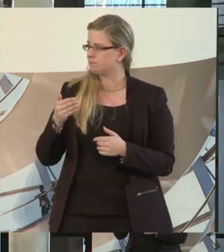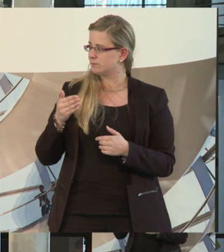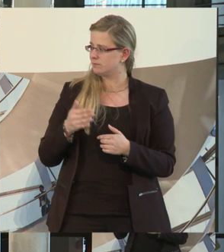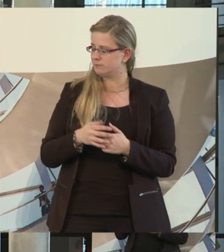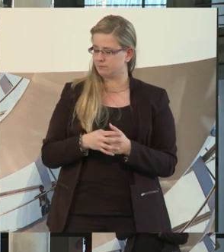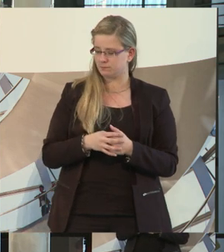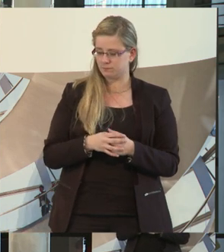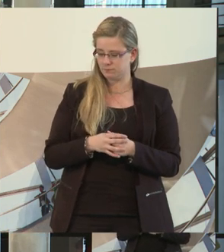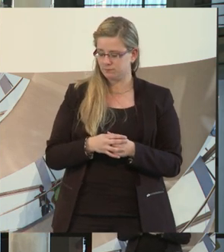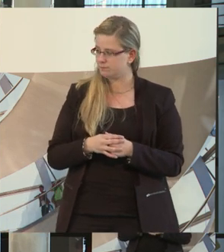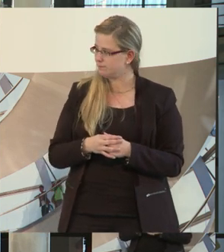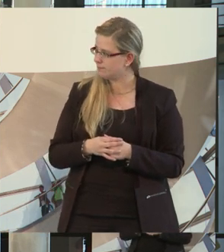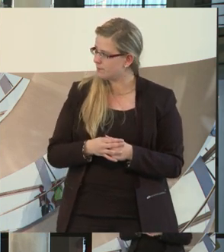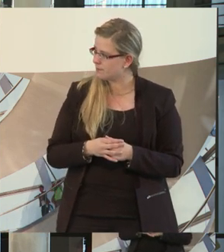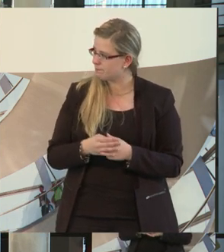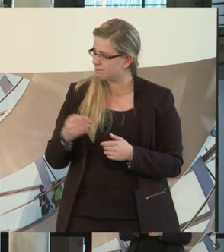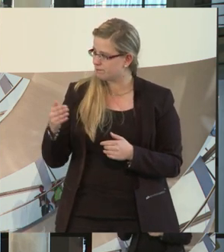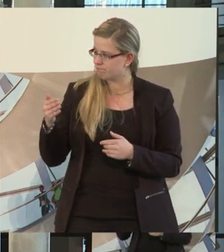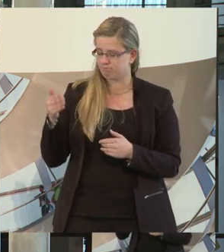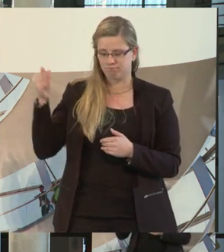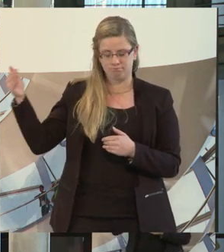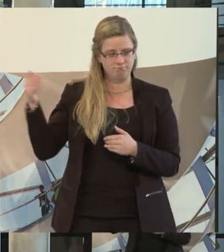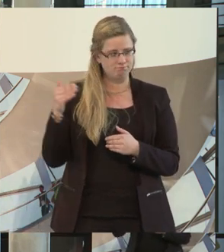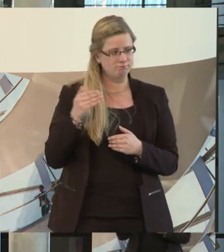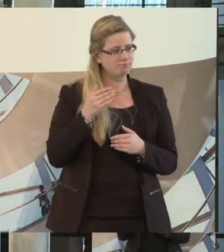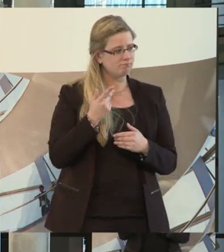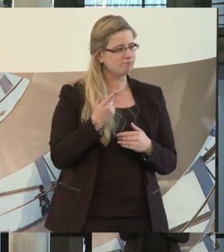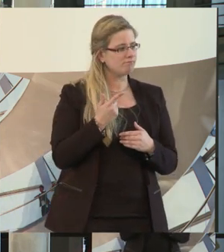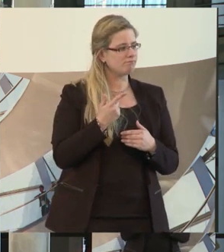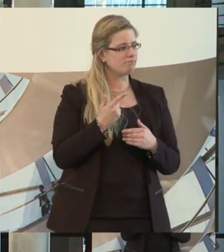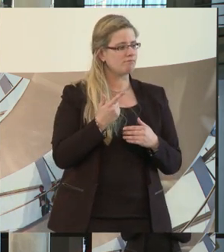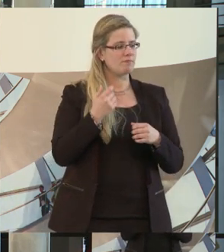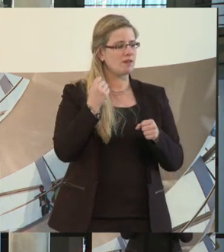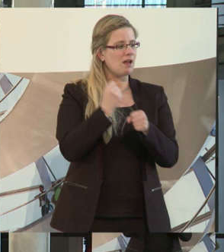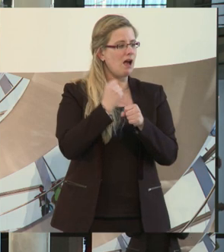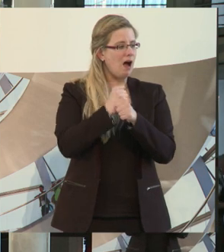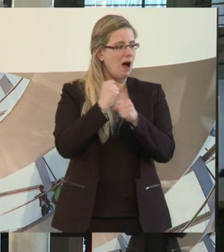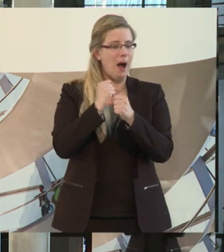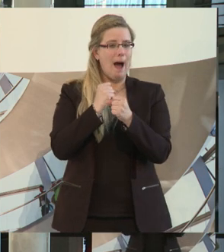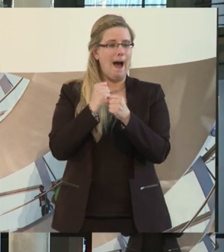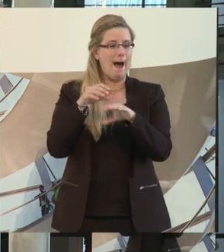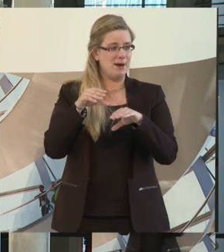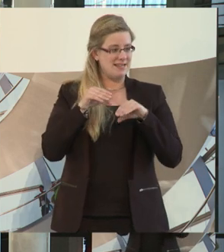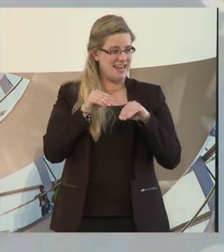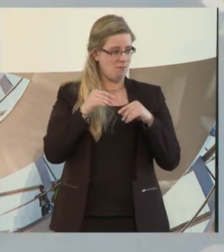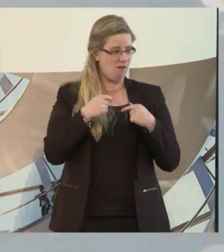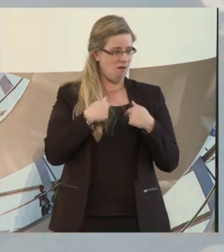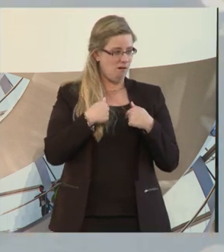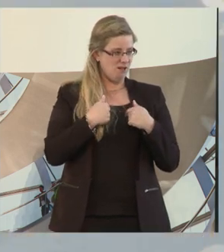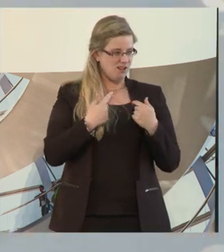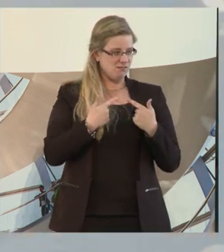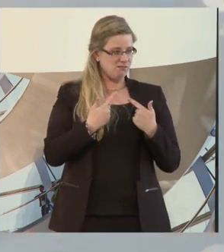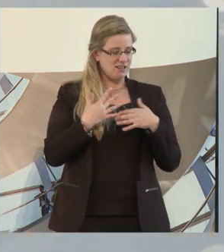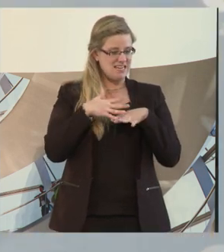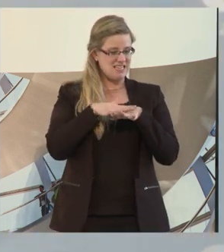integrative Arbeitnehmer bei Lassa sind, das hat einen bitteren Beigeschmack. Ist so.